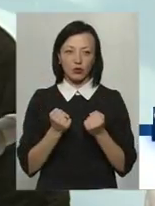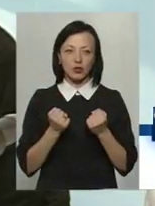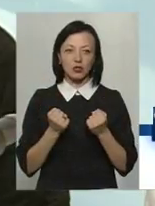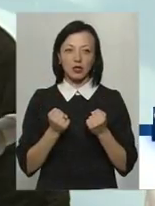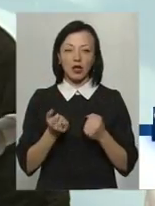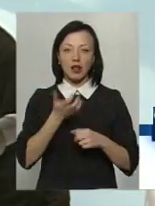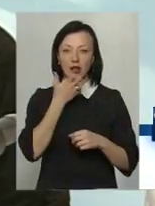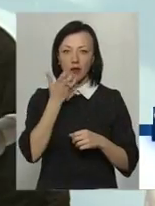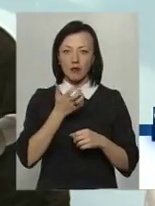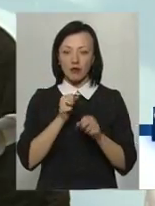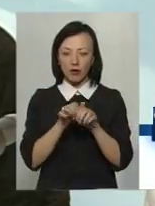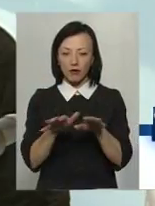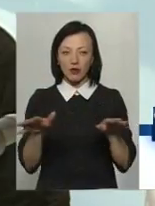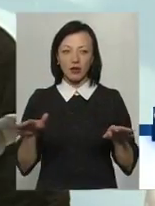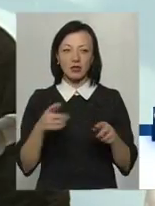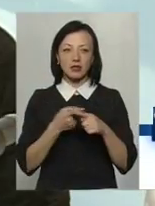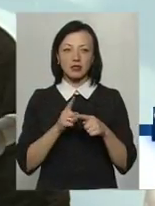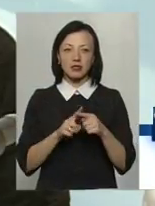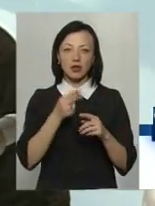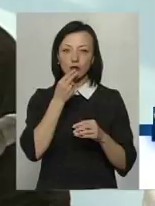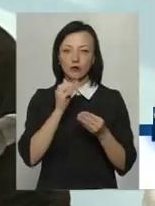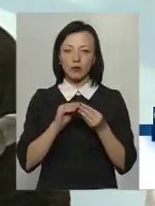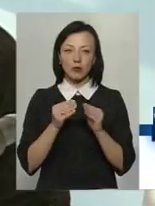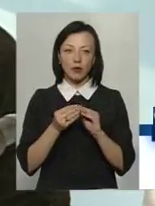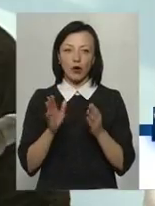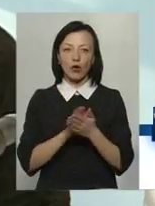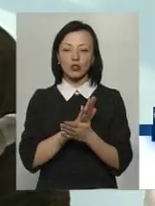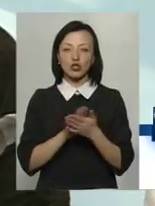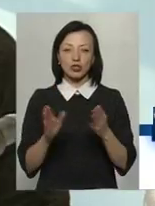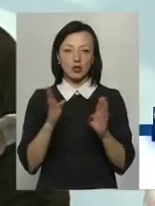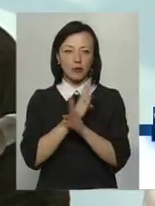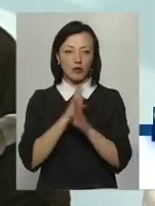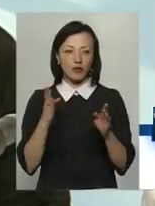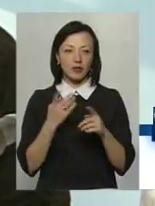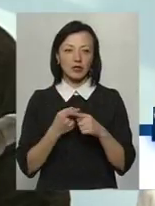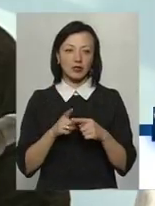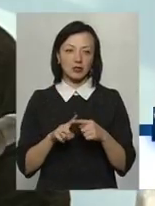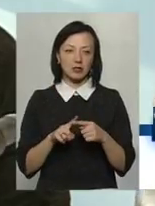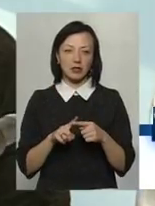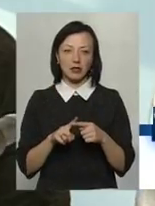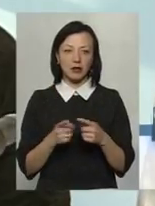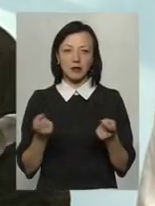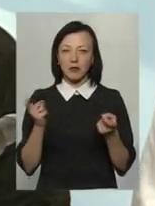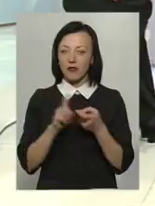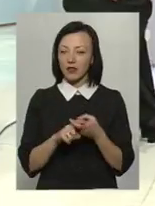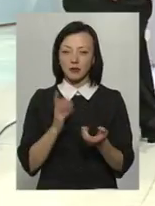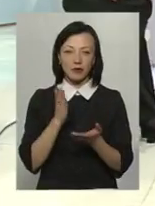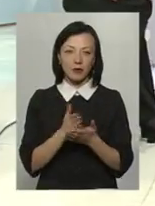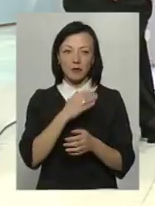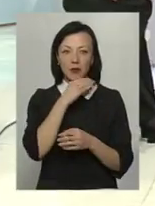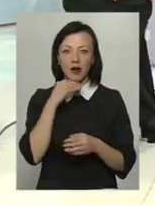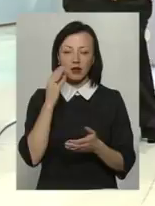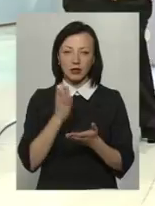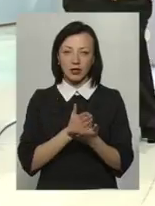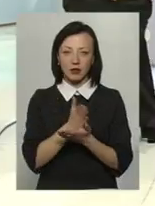в тепловій хвилі – це така от велика харчова проблема, очищення повітря. Тобто це пов'язане напряму. Там багато є